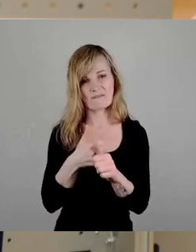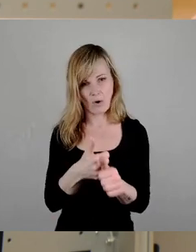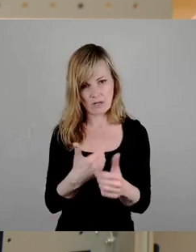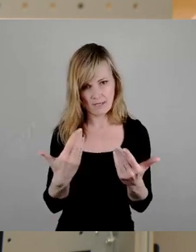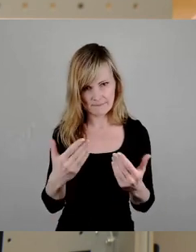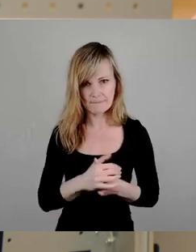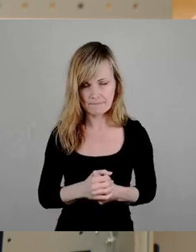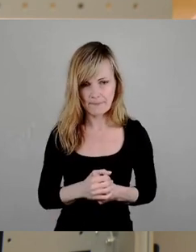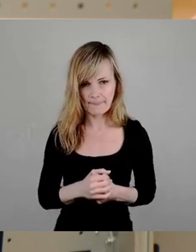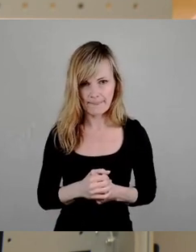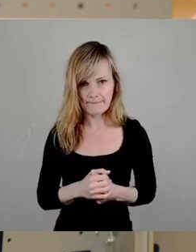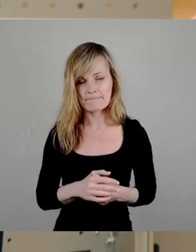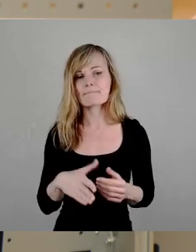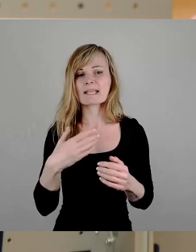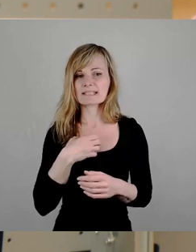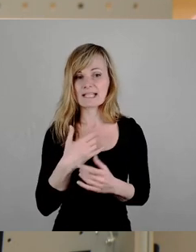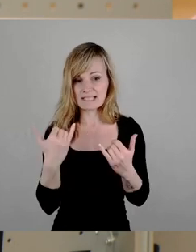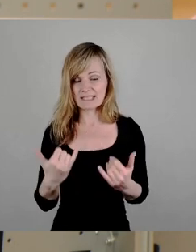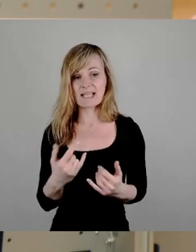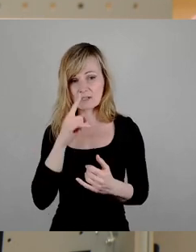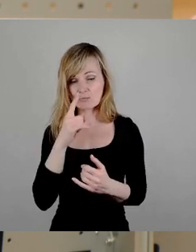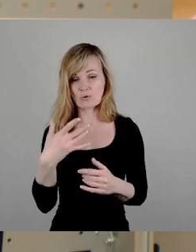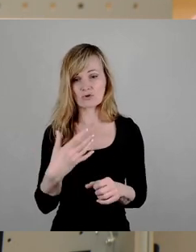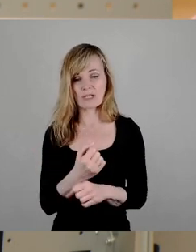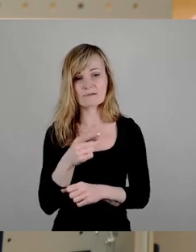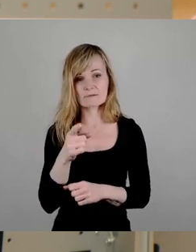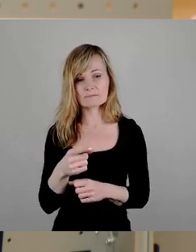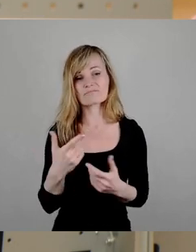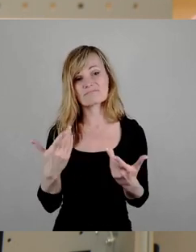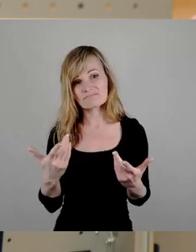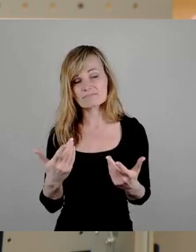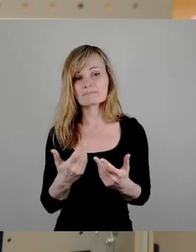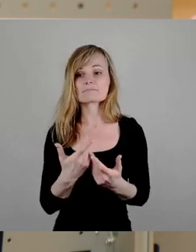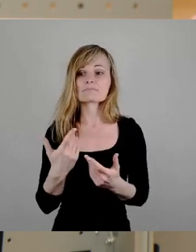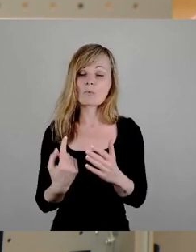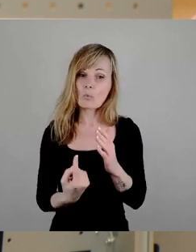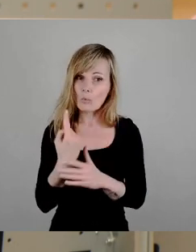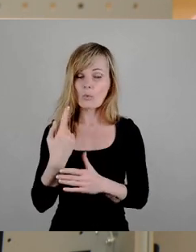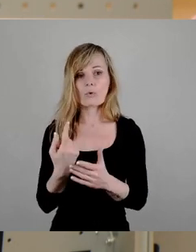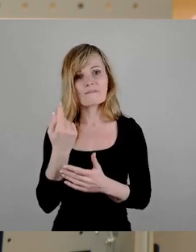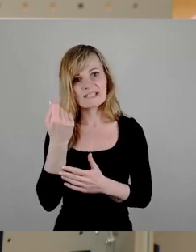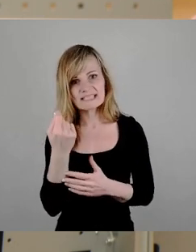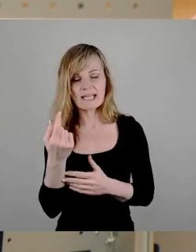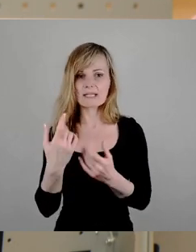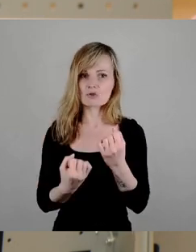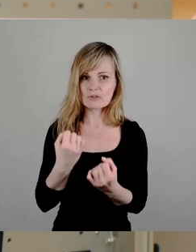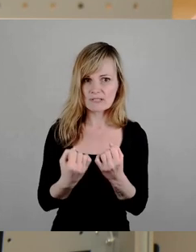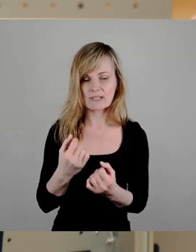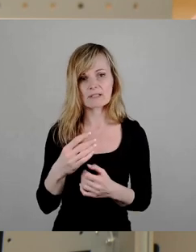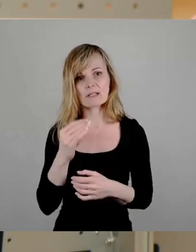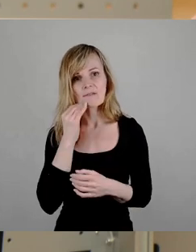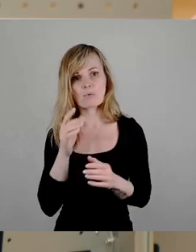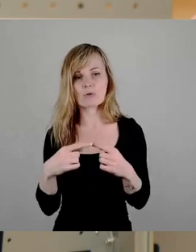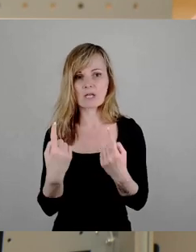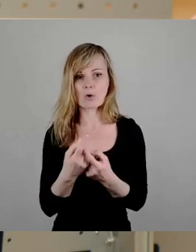Und Dresden schafft es ja jetzt bereits nur, mit relativ großen finanziellen Anstrengungen, Wohnraum für alle Bedarfsgruppen zu bieten. Die